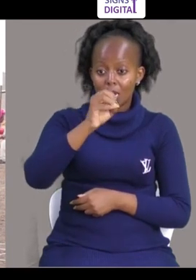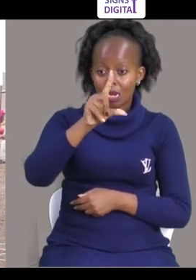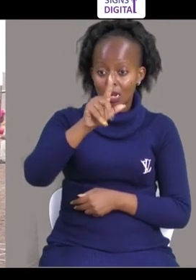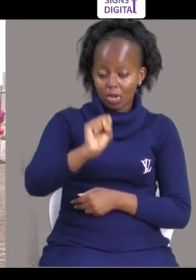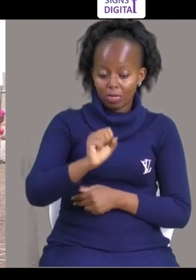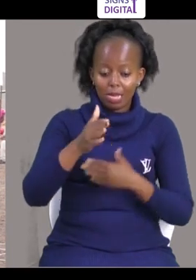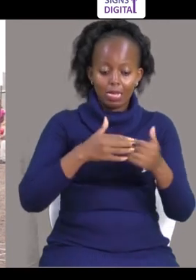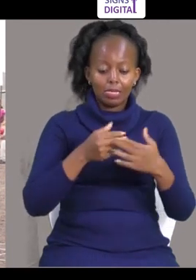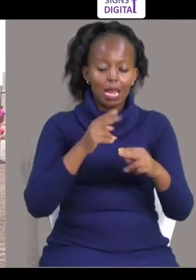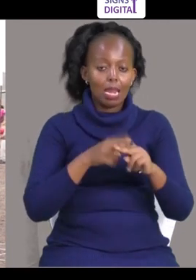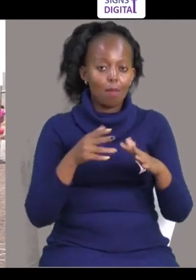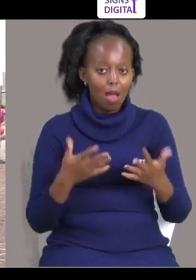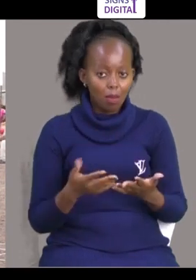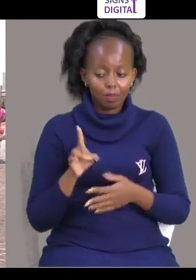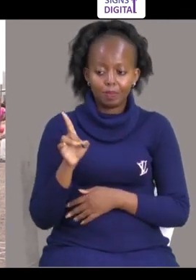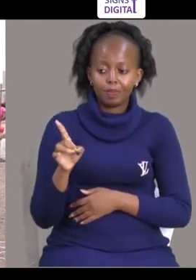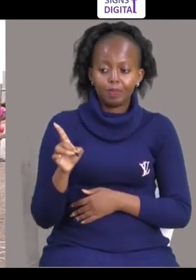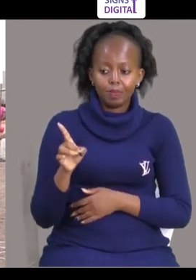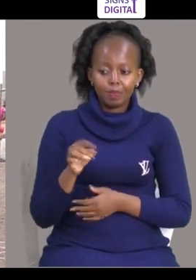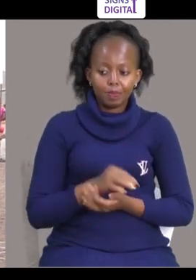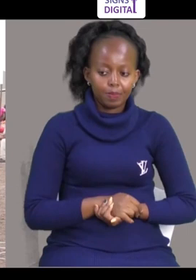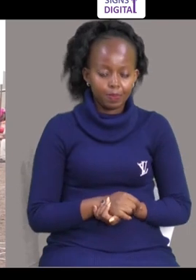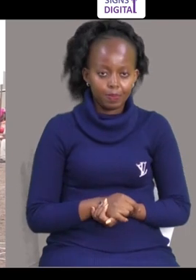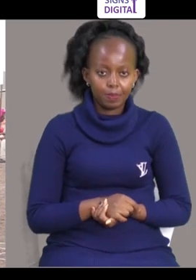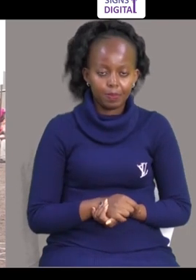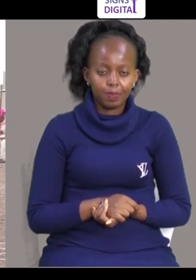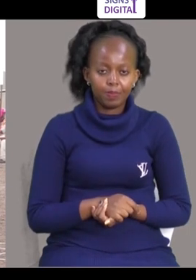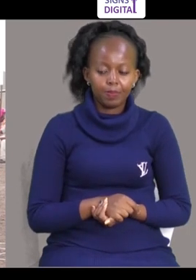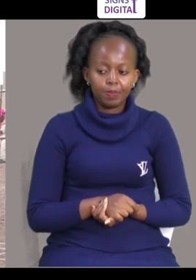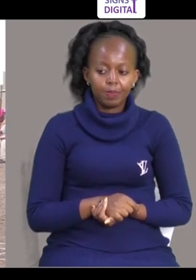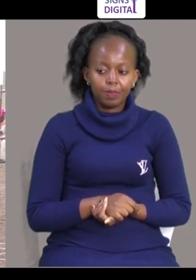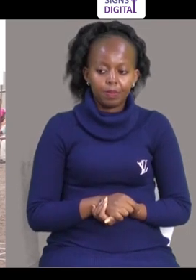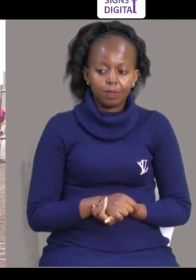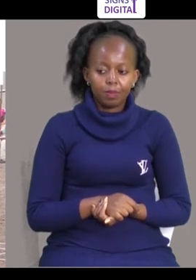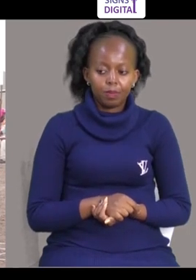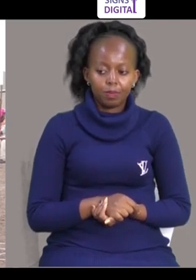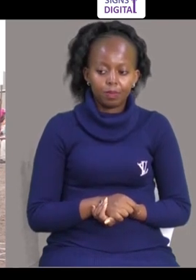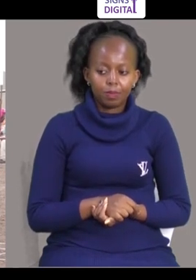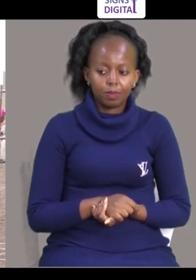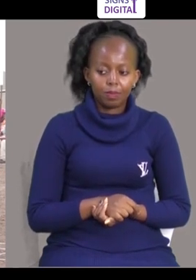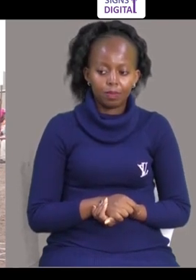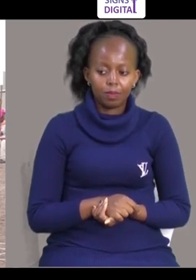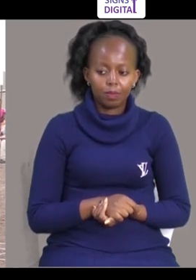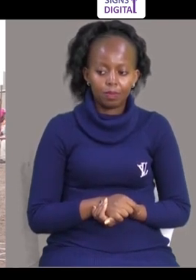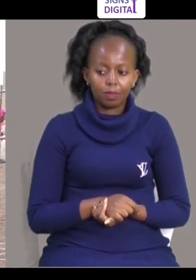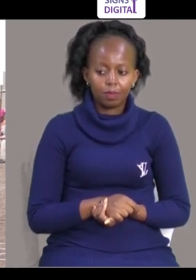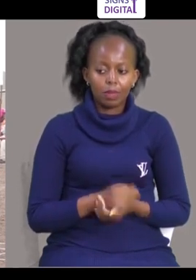Haya Kwa sign name Mimi naitua Mikolas Yes